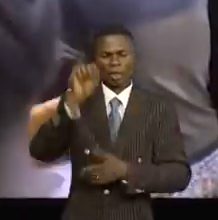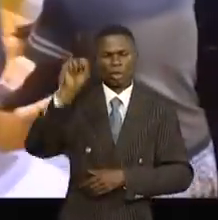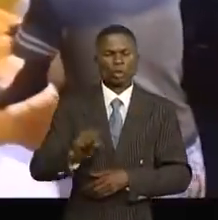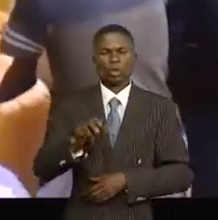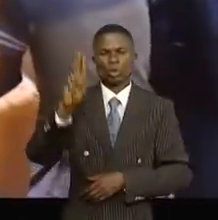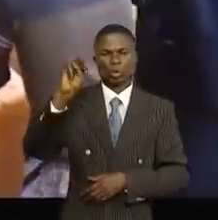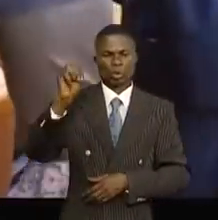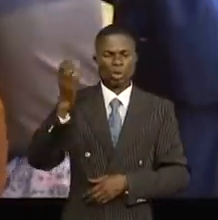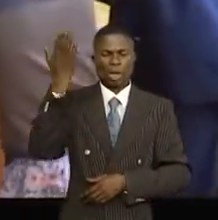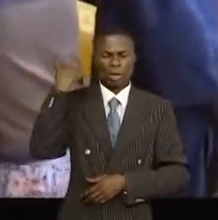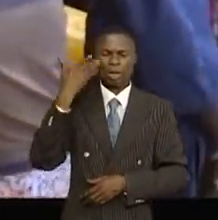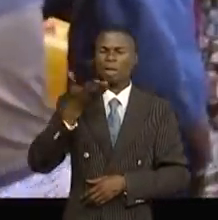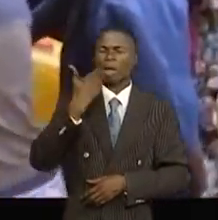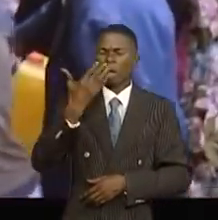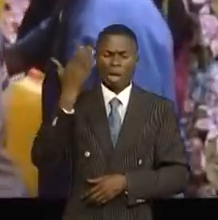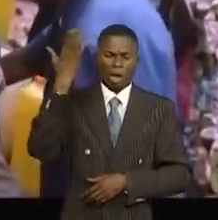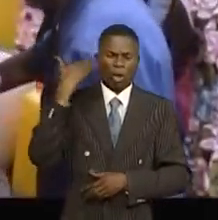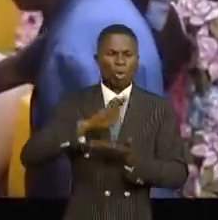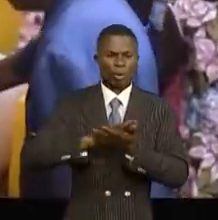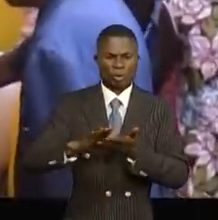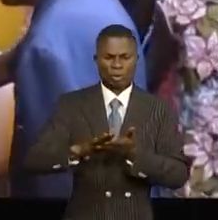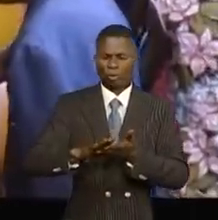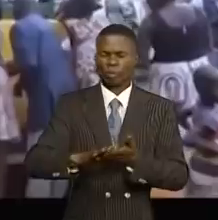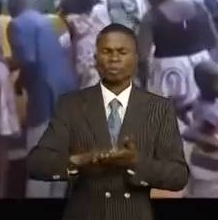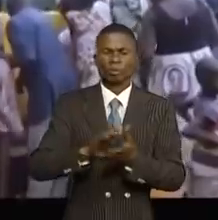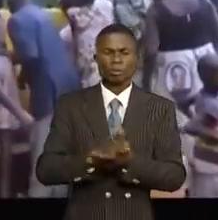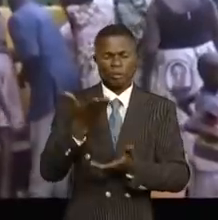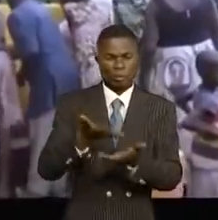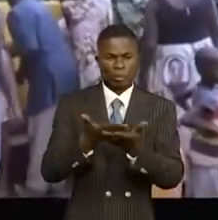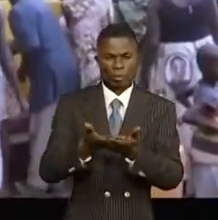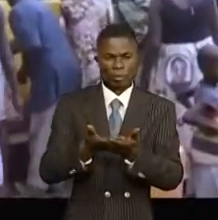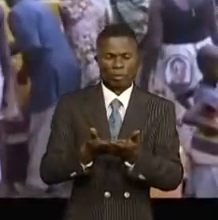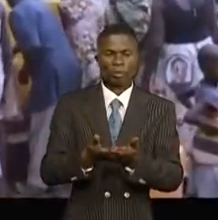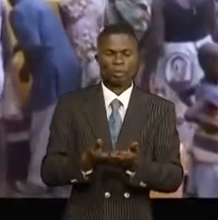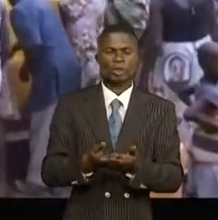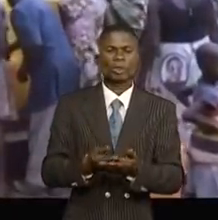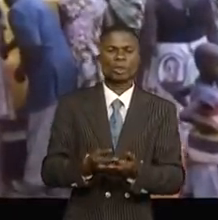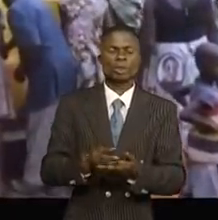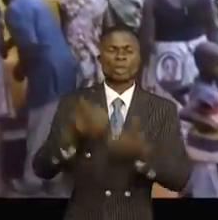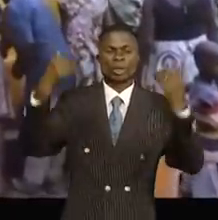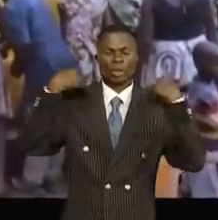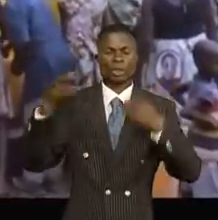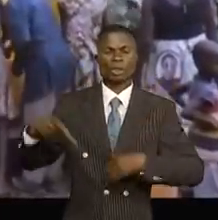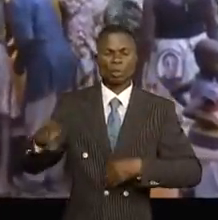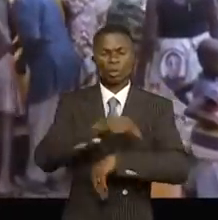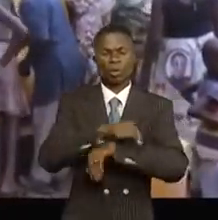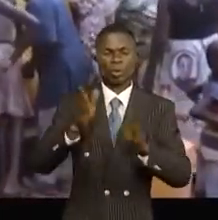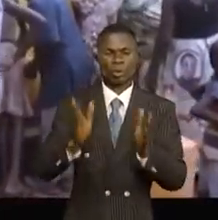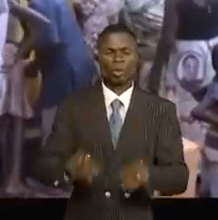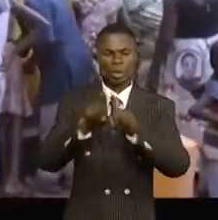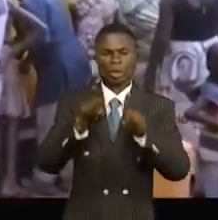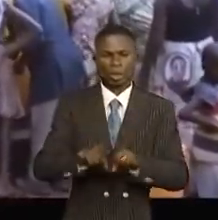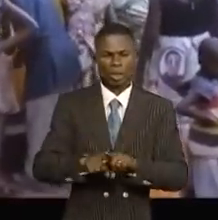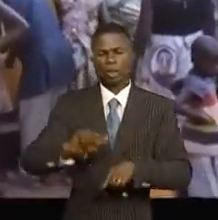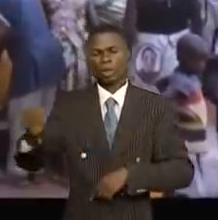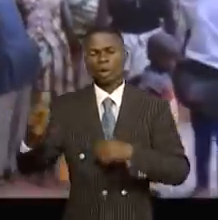l'accès à cette denrée alimentaire indispensable n'est pas aisé. Et cela préoccupe non seulement les autorités politiques et administratives, mais également